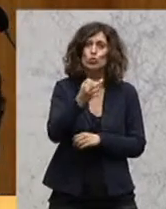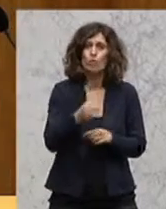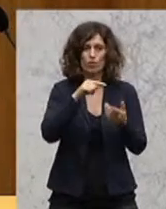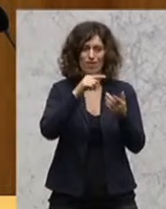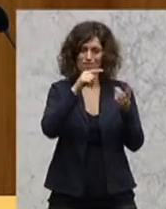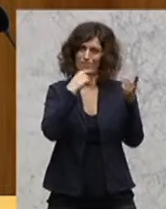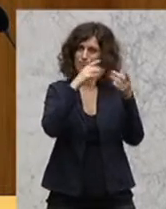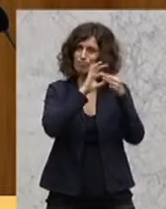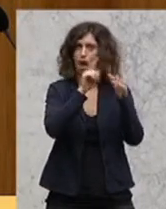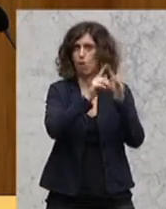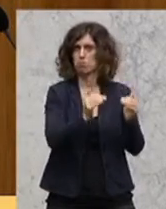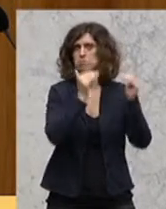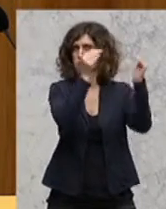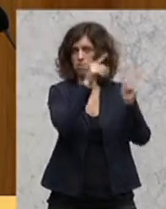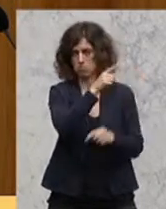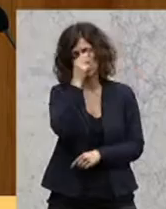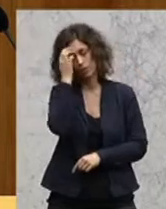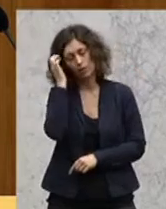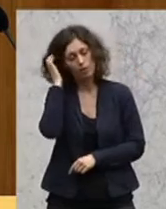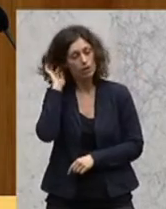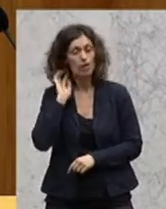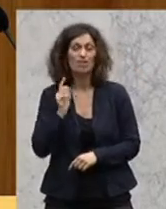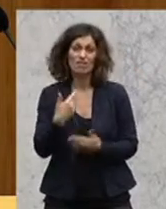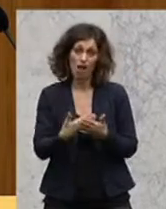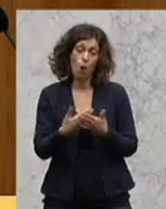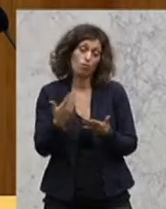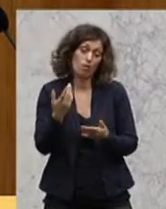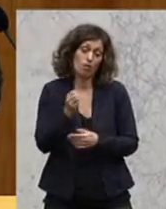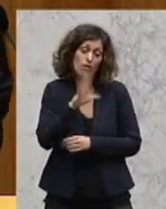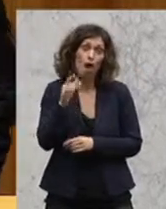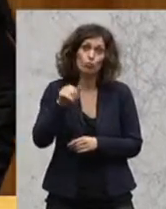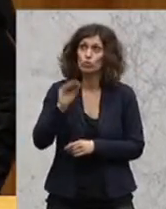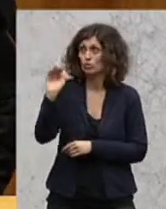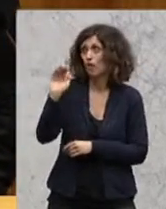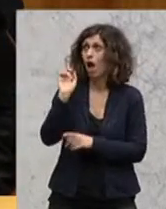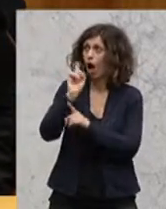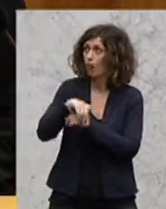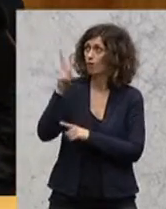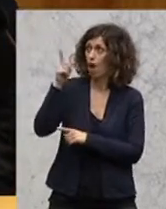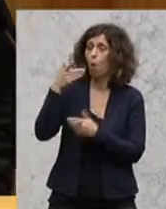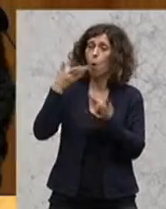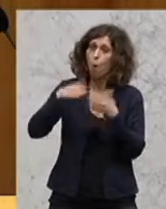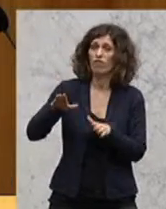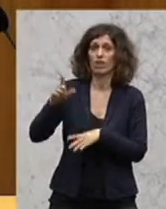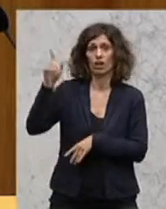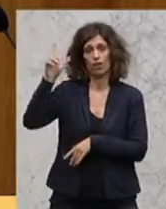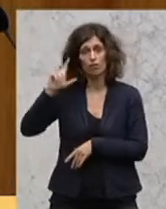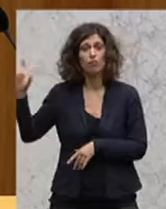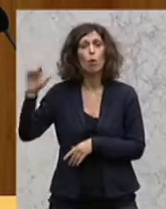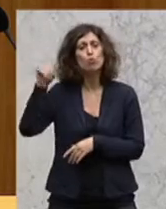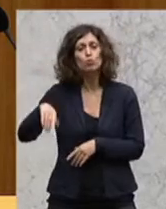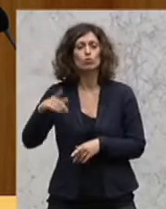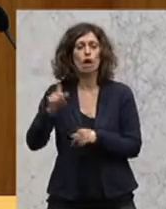hier ist natürlich auch einen Auftrag an die öffentliche Hand gibt, entsprechende Initiativen zu